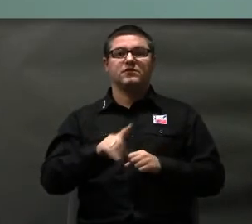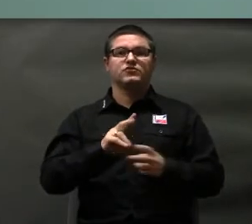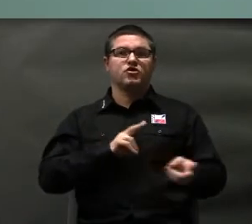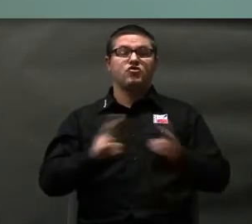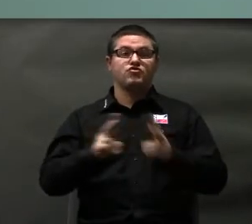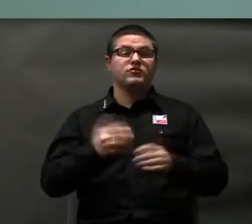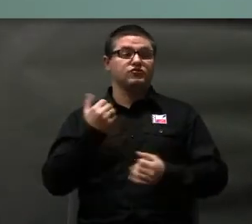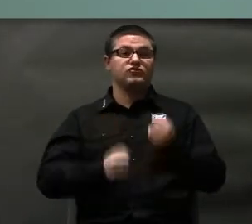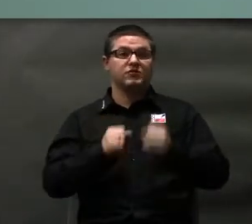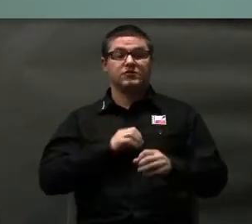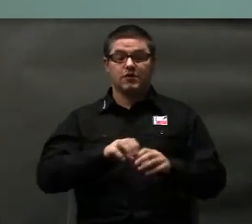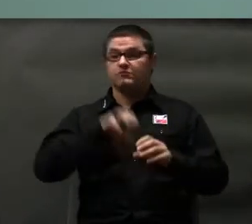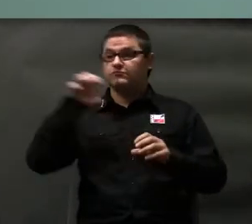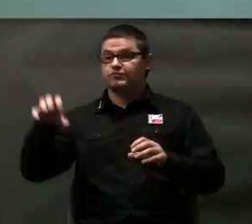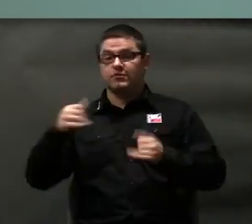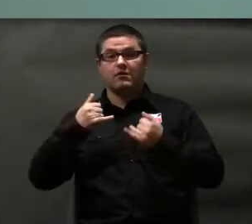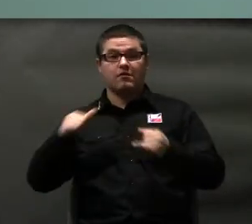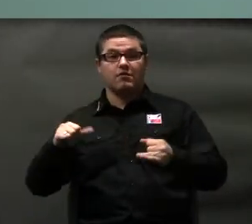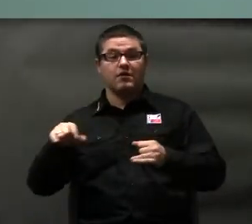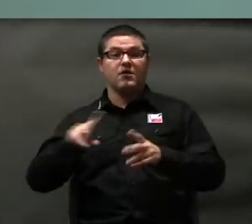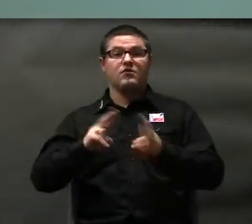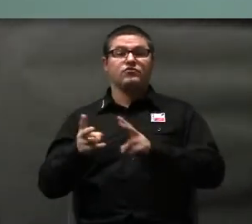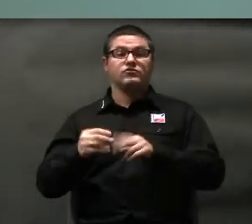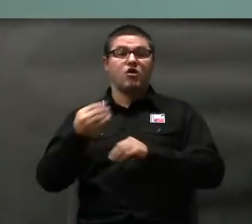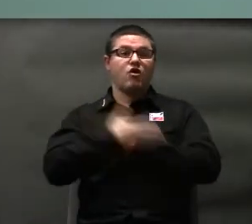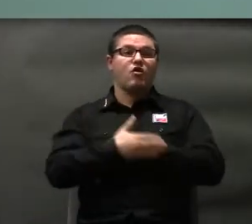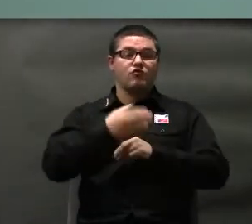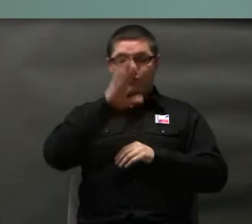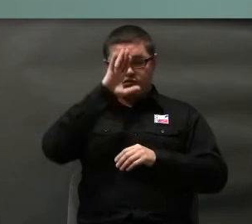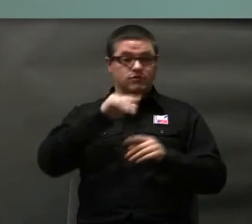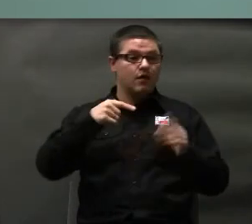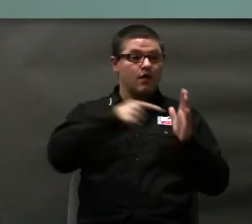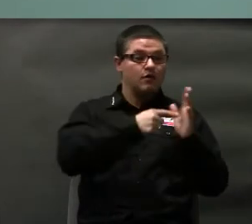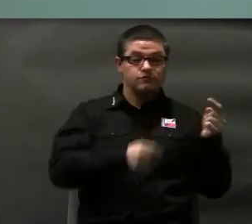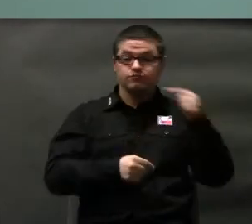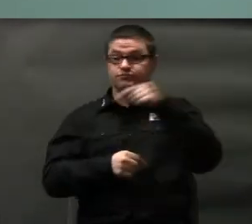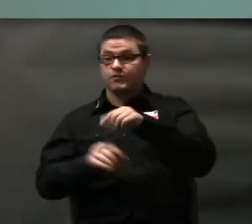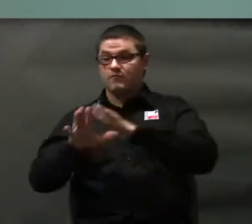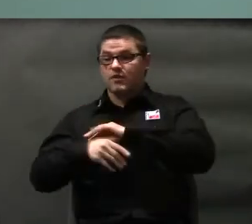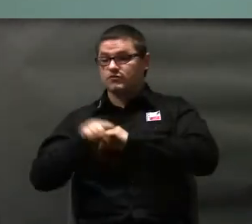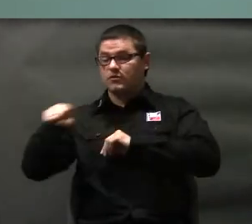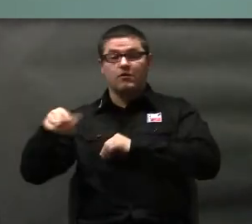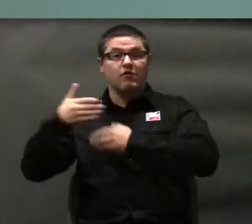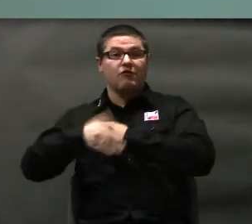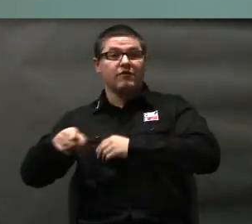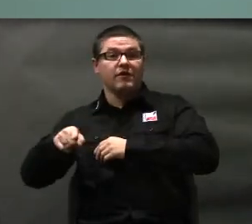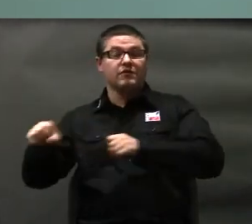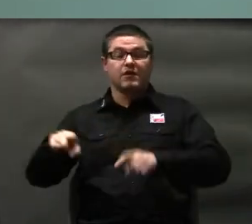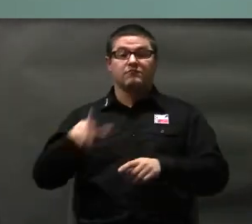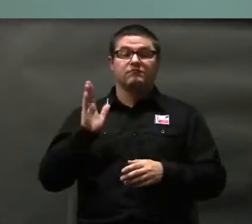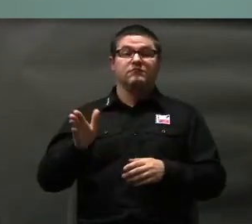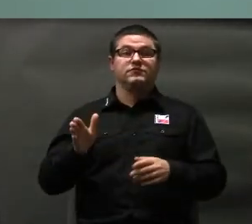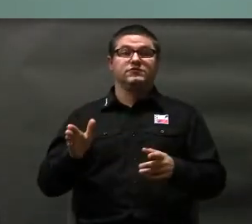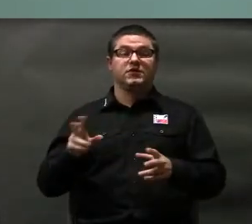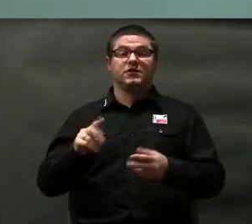tłumaczowi się przerzucić z jednego końca Łodzi, czy z jednego końca jakiegoś miasta na drugi koniec, żeby tam